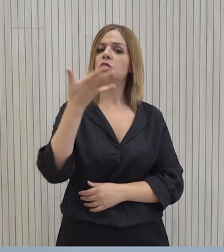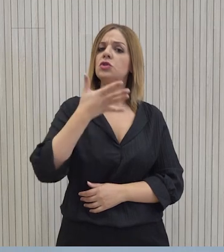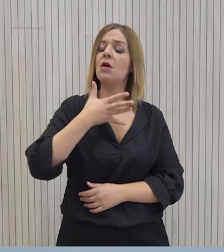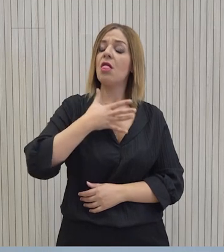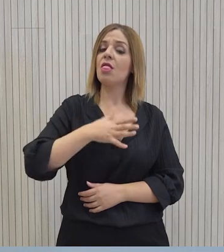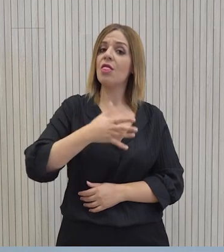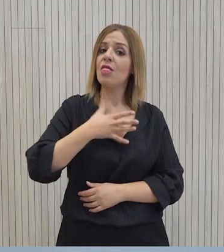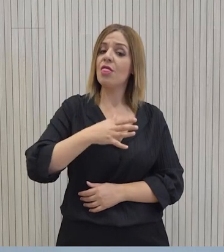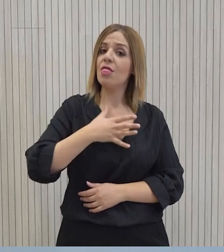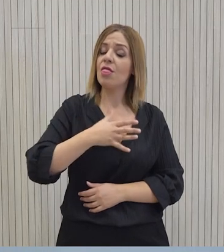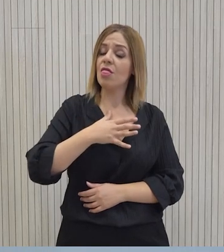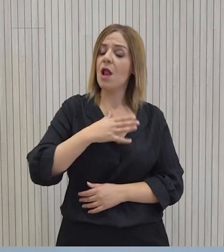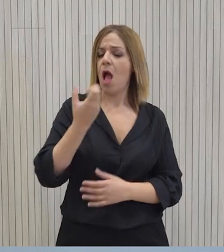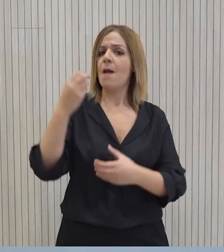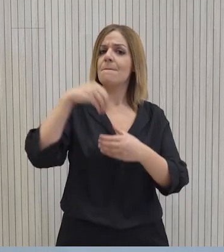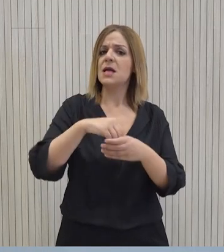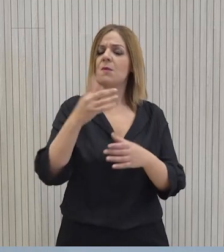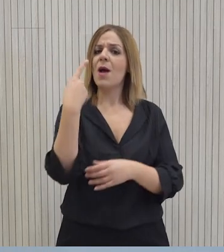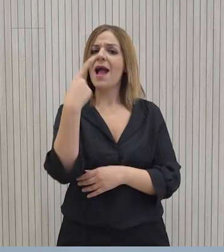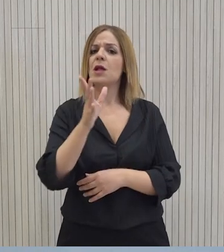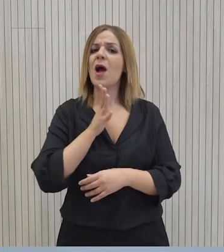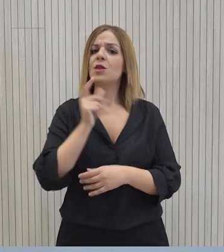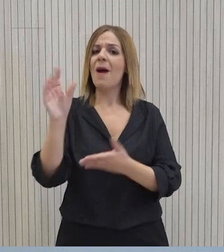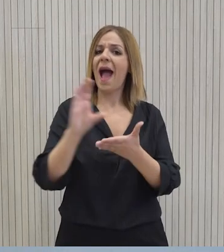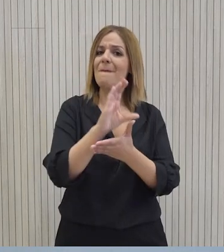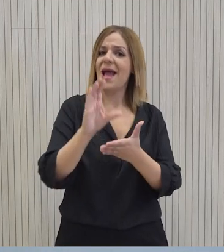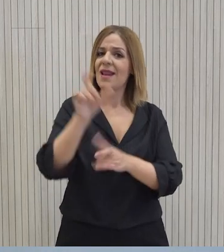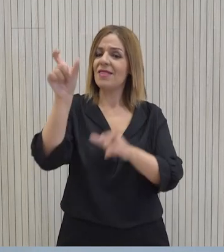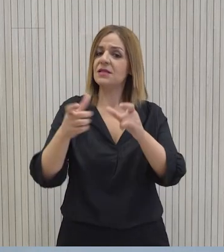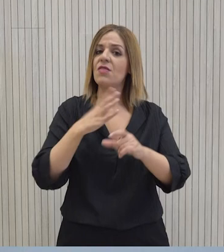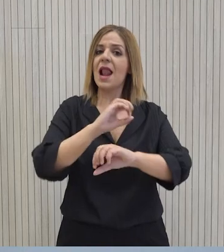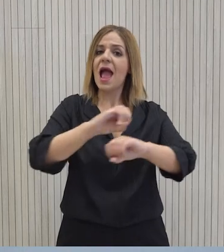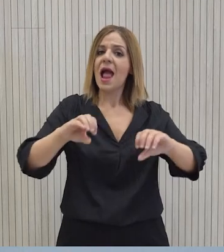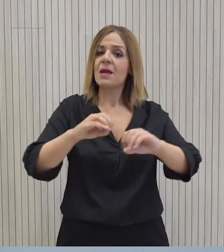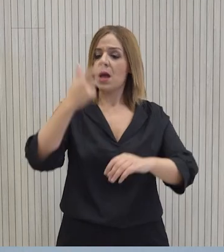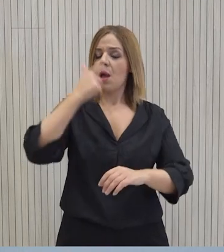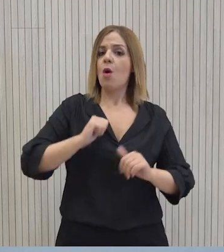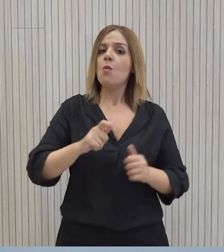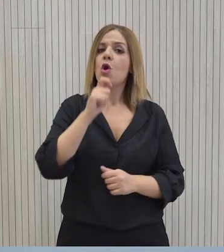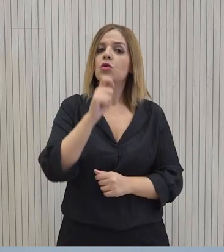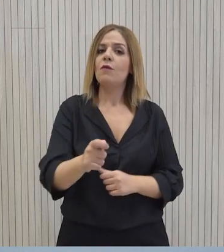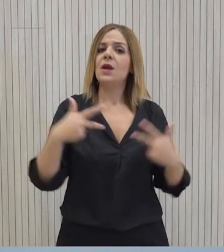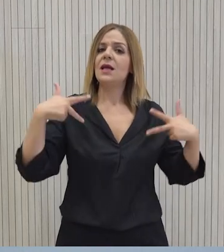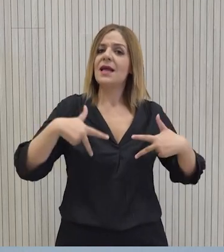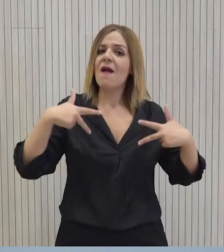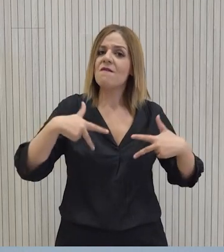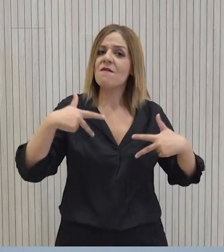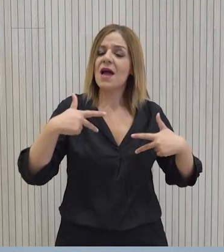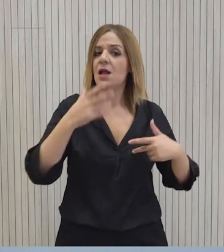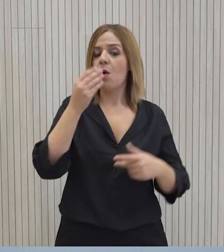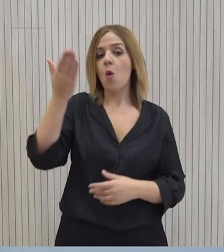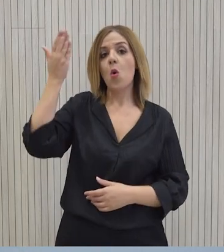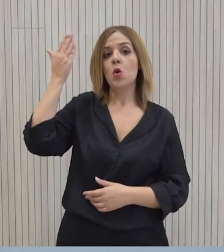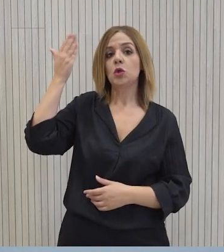οποία συμμετείχαν πέρα των εκατόν επενδυτών με στόχο την ενημέρωσή τους για τις πρωτοβουλίες πυλοποίηση και η κυβέρνηση σε συνέχεια της